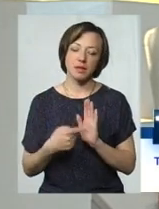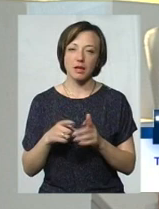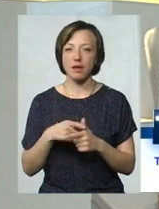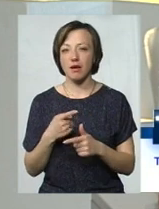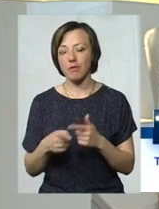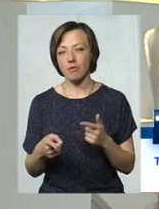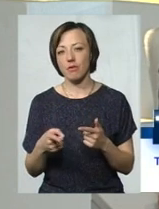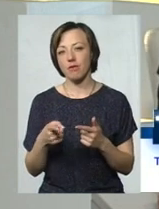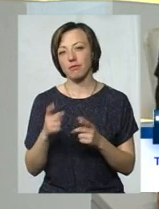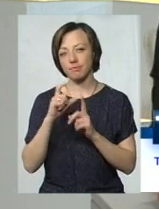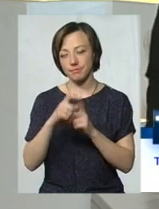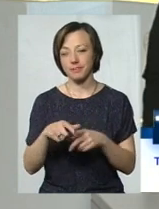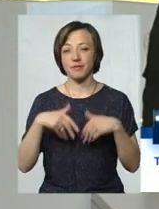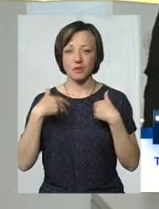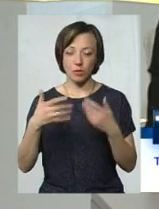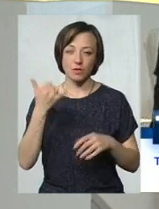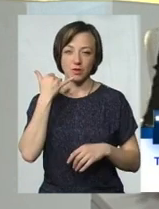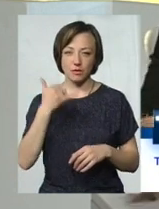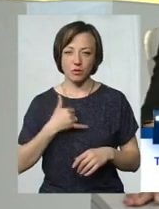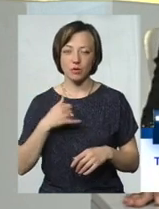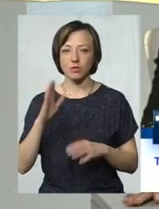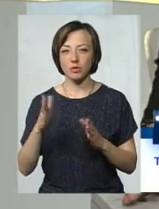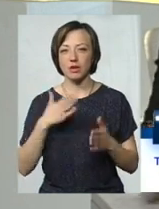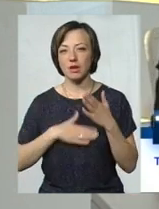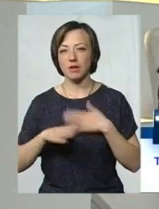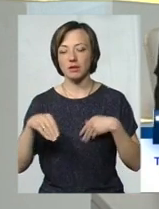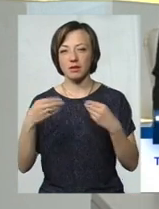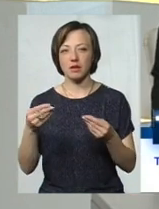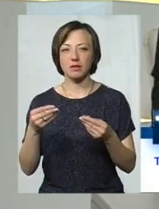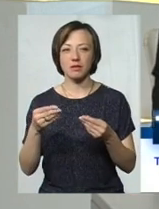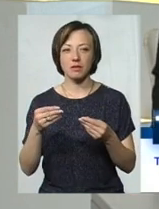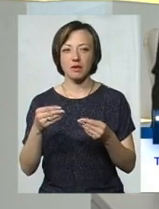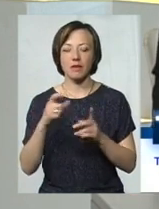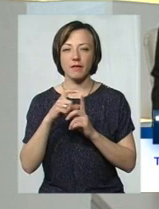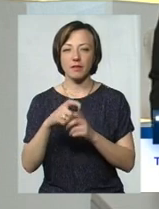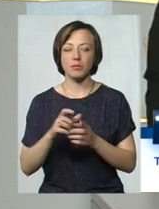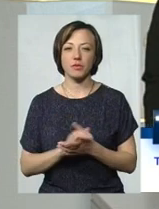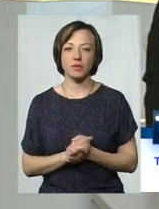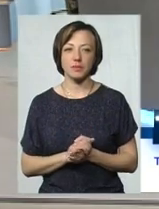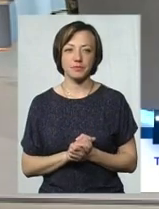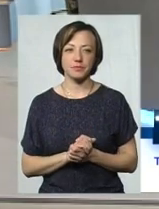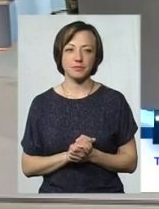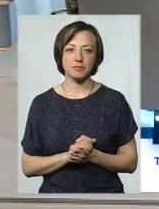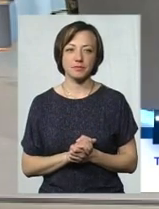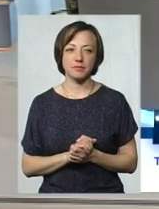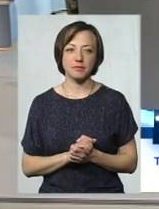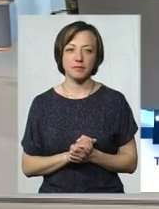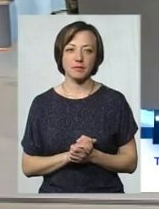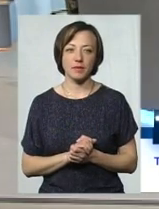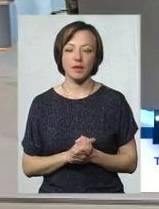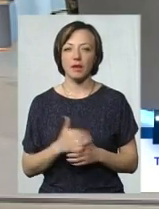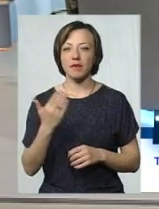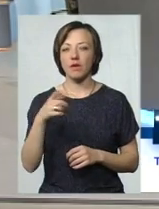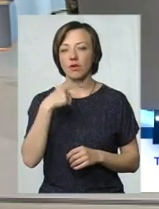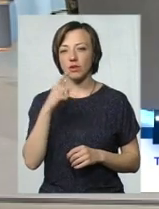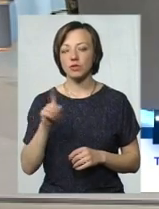емоції, телефонуйте, висловлюйте їх, і ми будемо раді надати вам питання, які вас цікавлять. Отож, пане Олександре, ви говорили